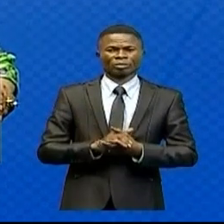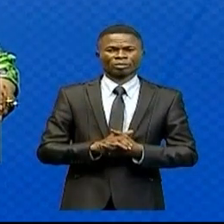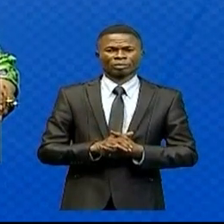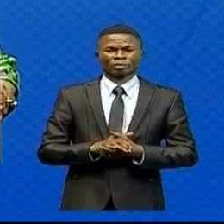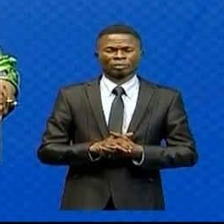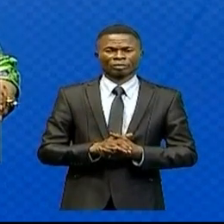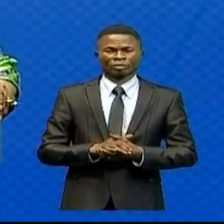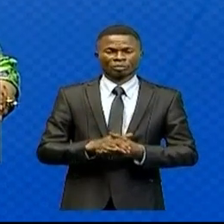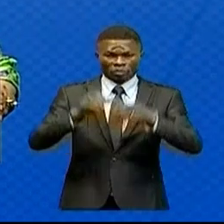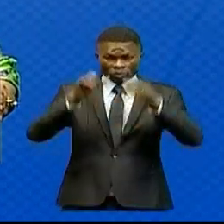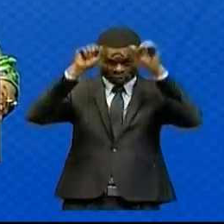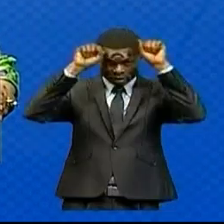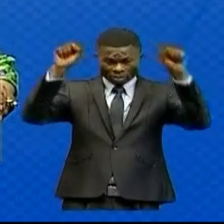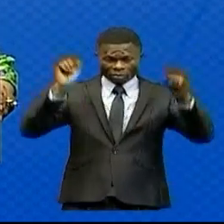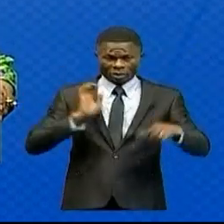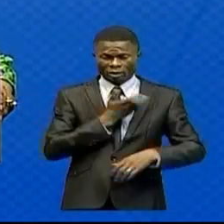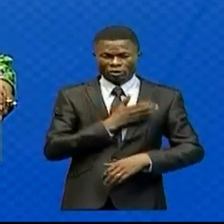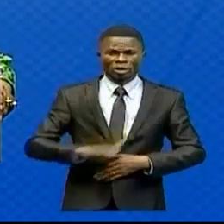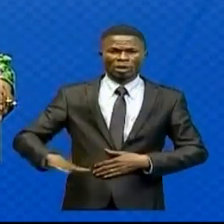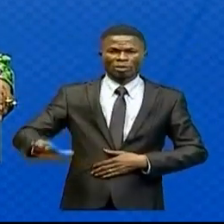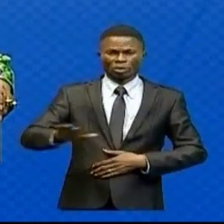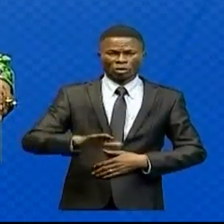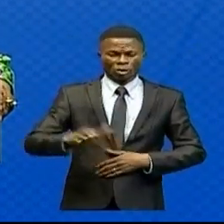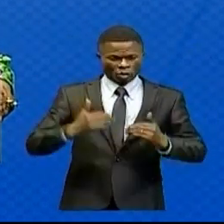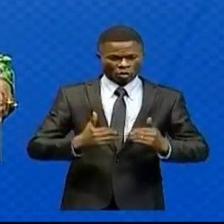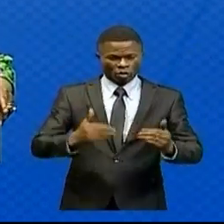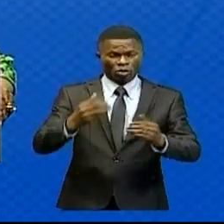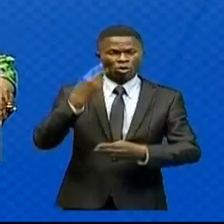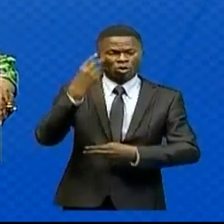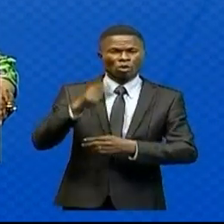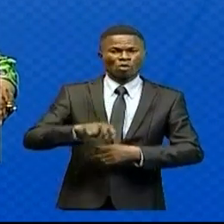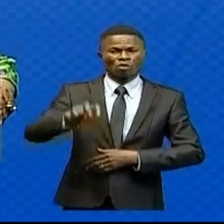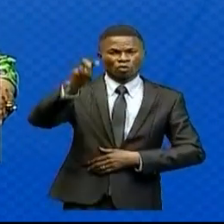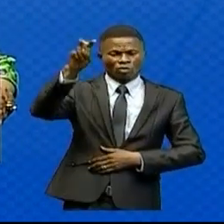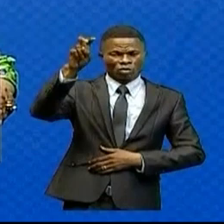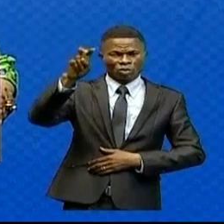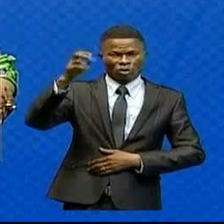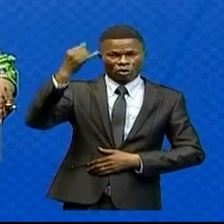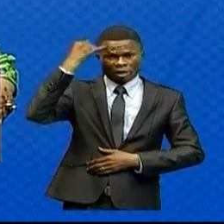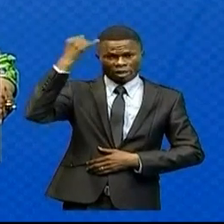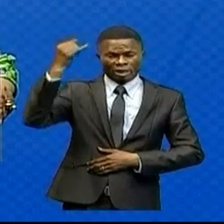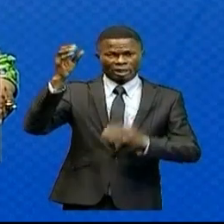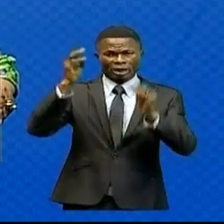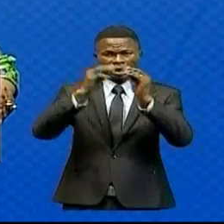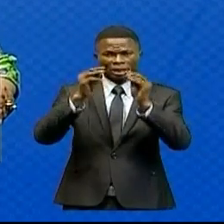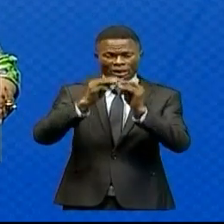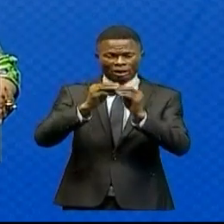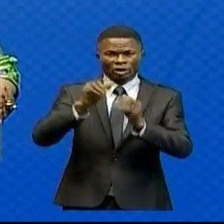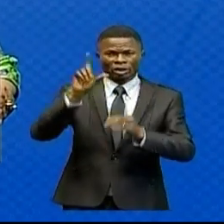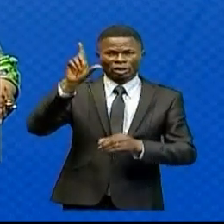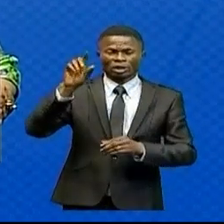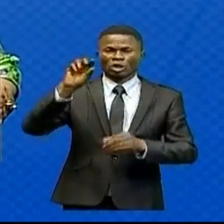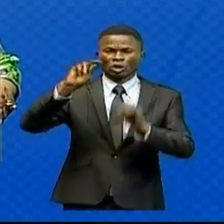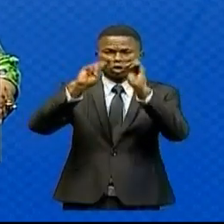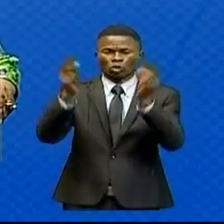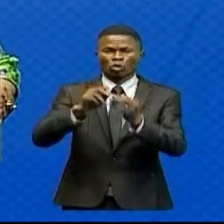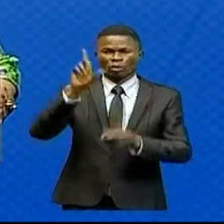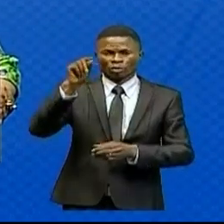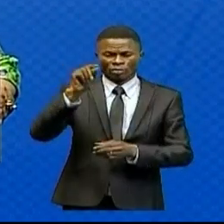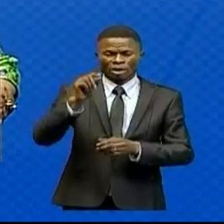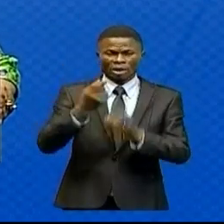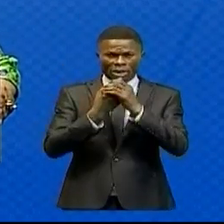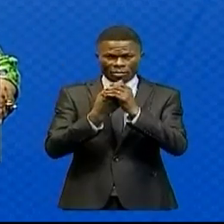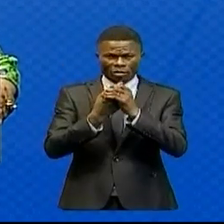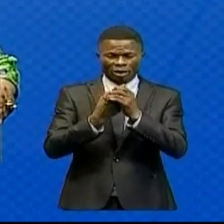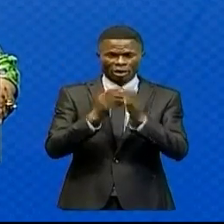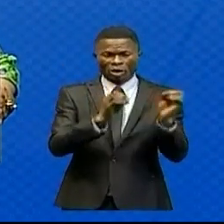Le président de la République poursuit sa tournée dans le cadre du sommet des Jeux 20 qui se tient à Rome, en